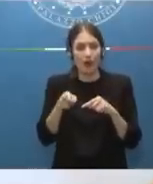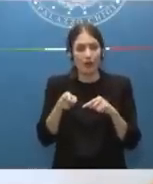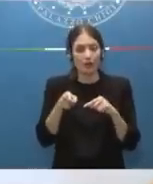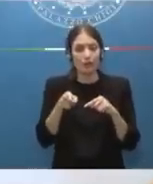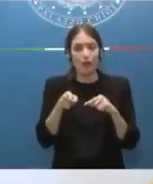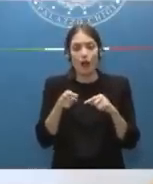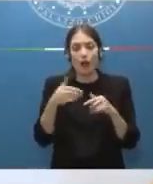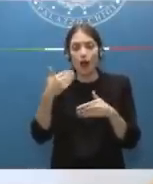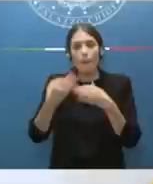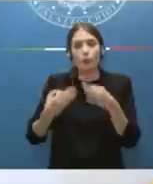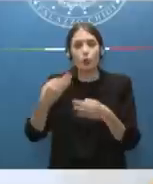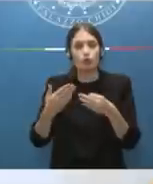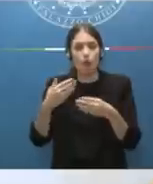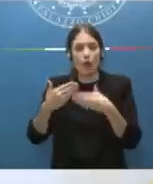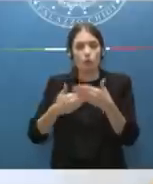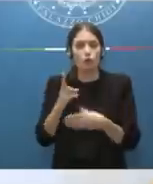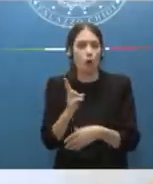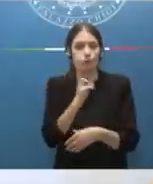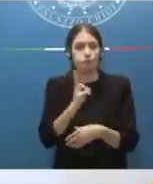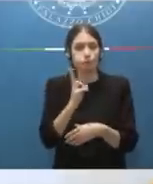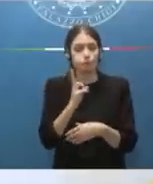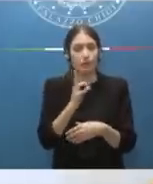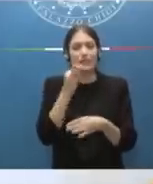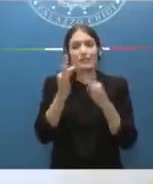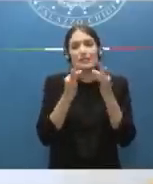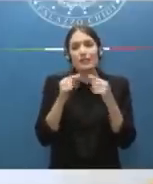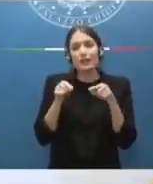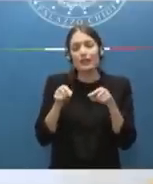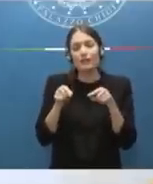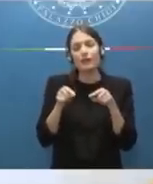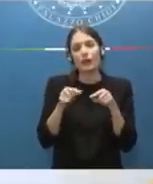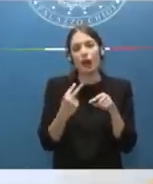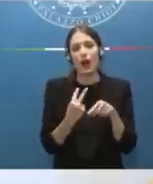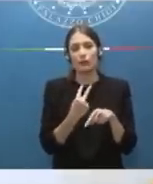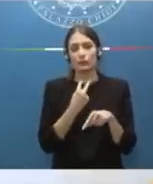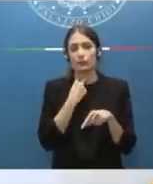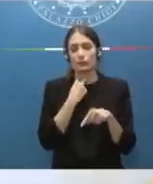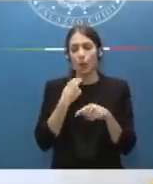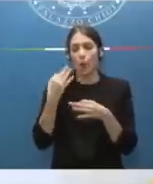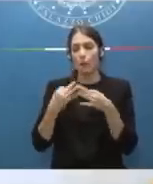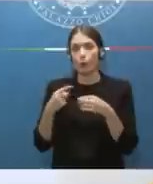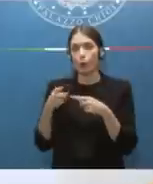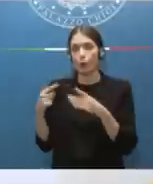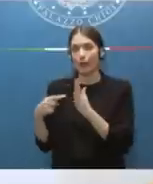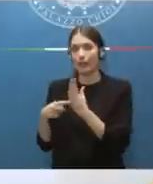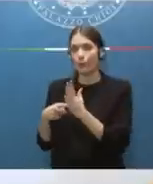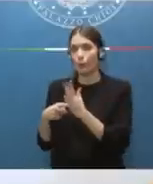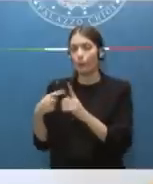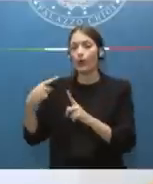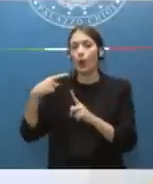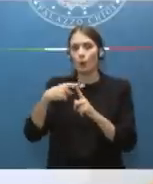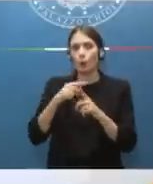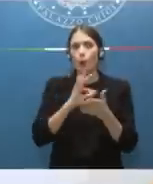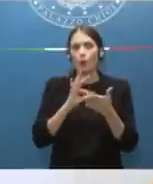improcedibili. Quindi questo avrebbe obbligato le procure della Repubblica e i vari